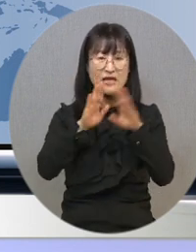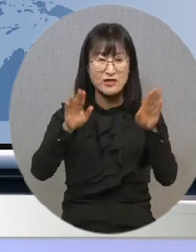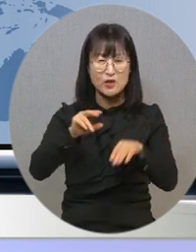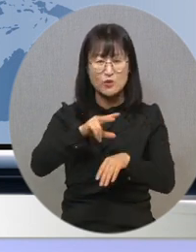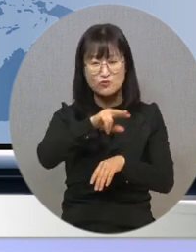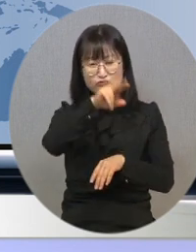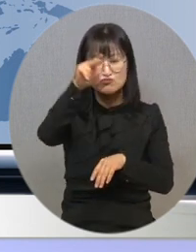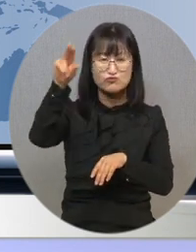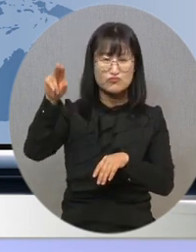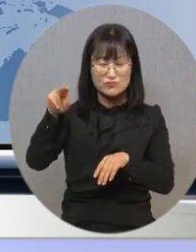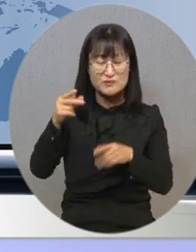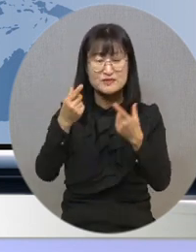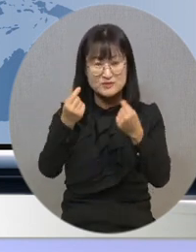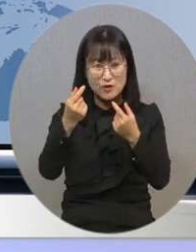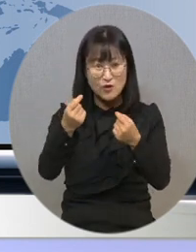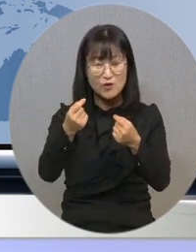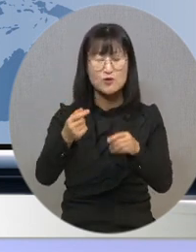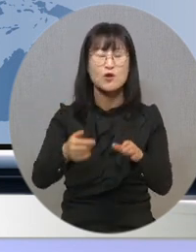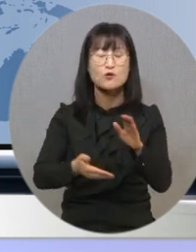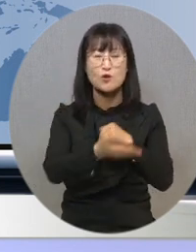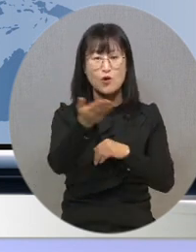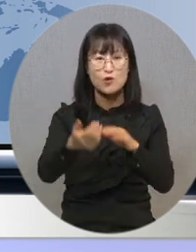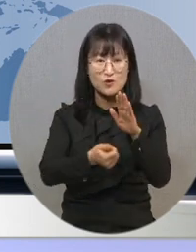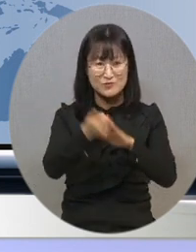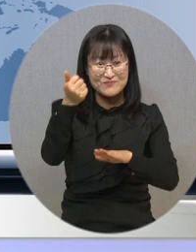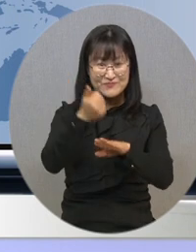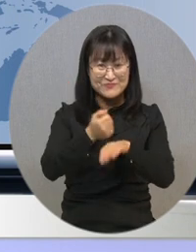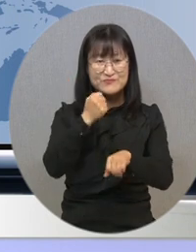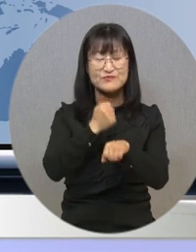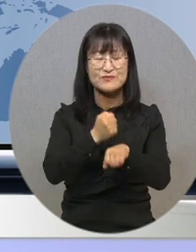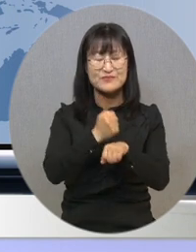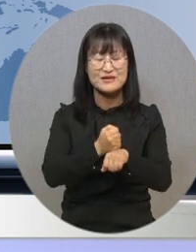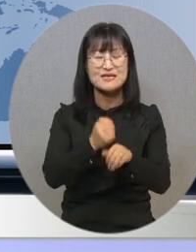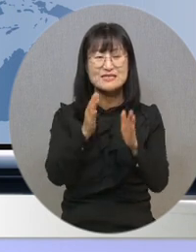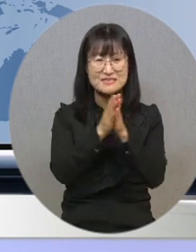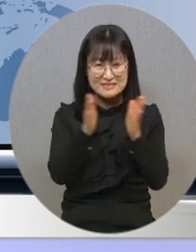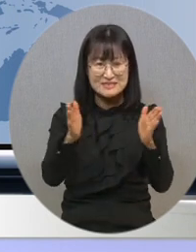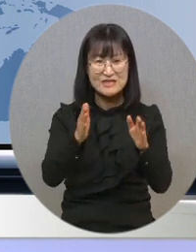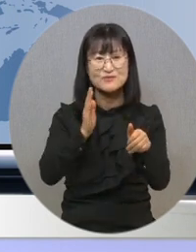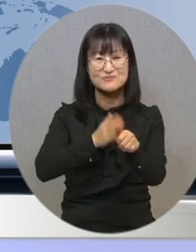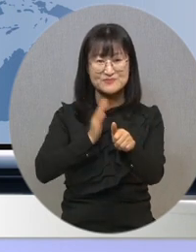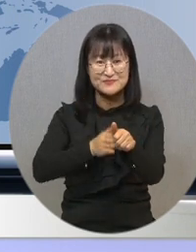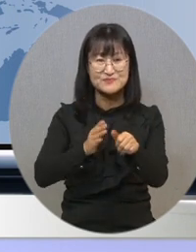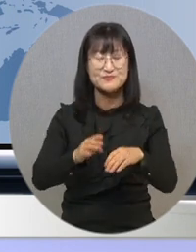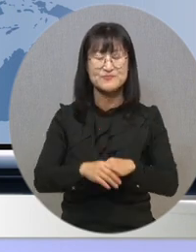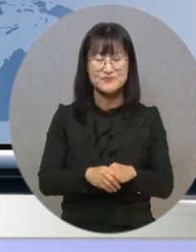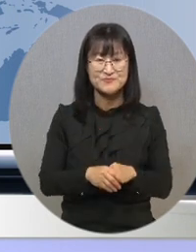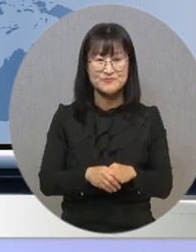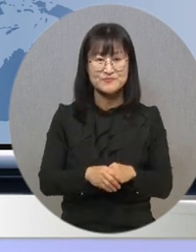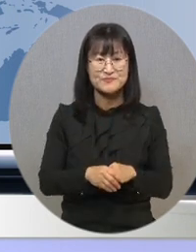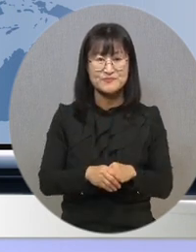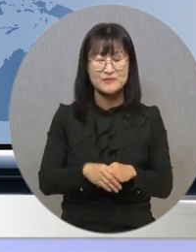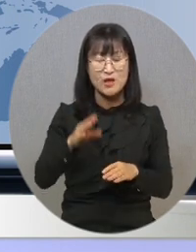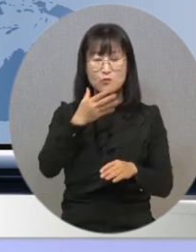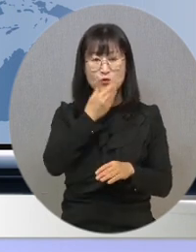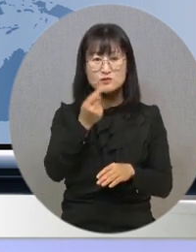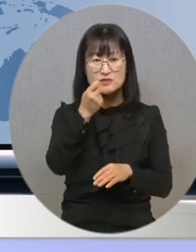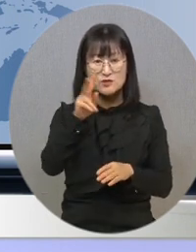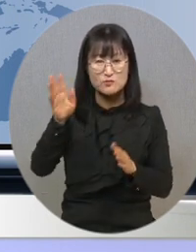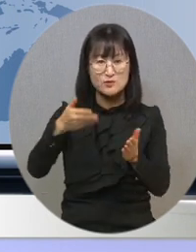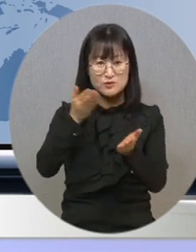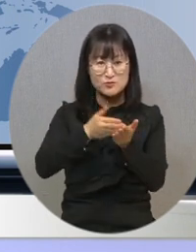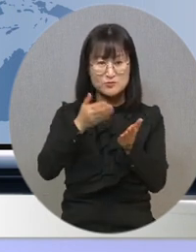원하는 바 거침없이 이뤄내시는 복된 한 해 시작하시길 소망합니다. 이상 WBC 복제TV